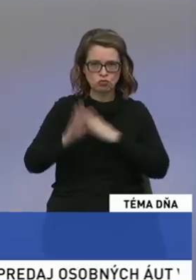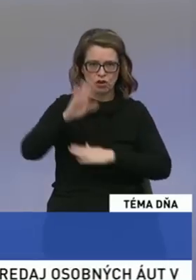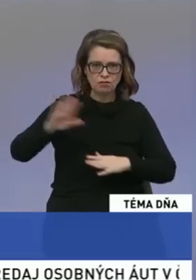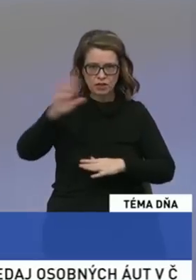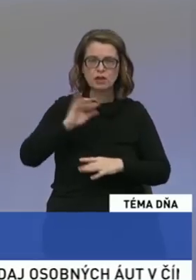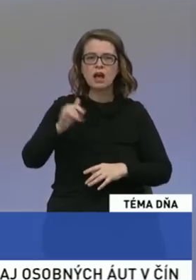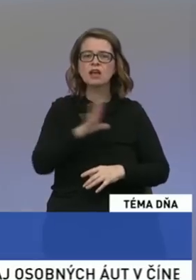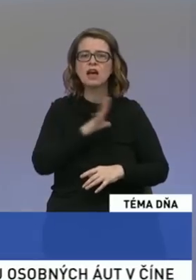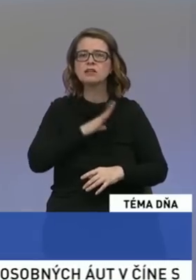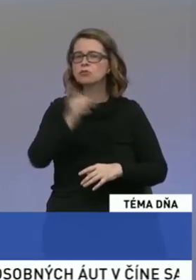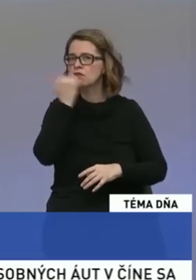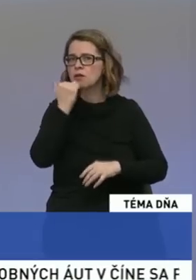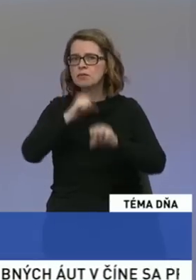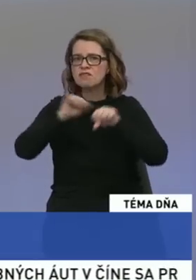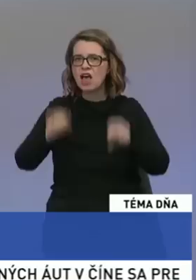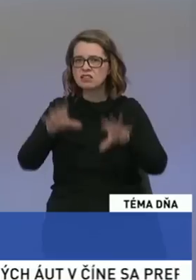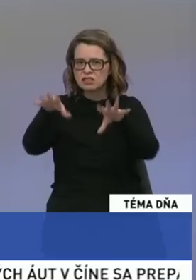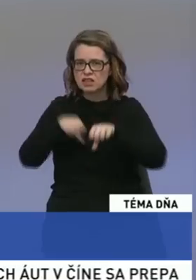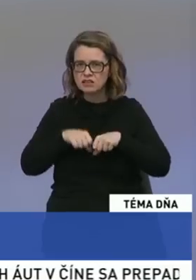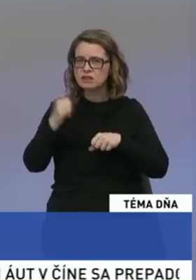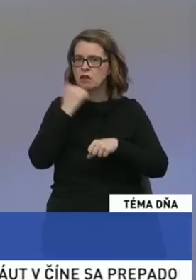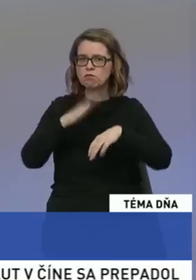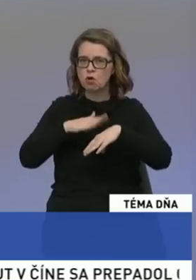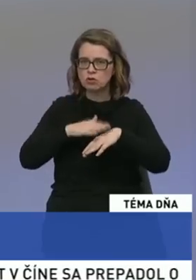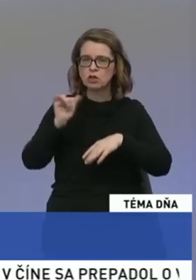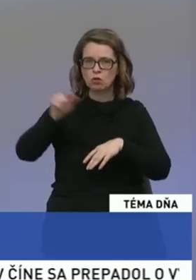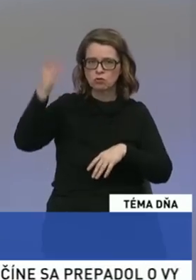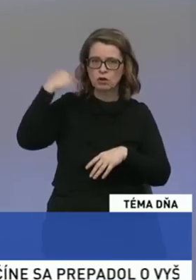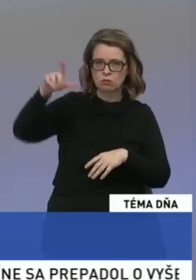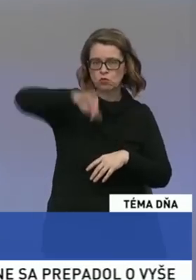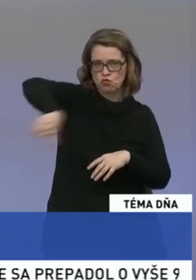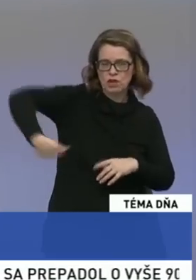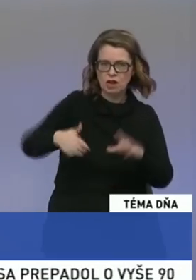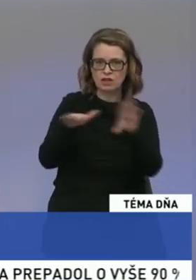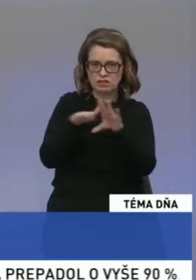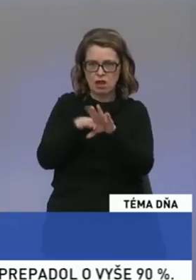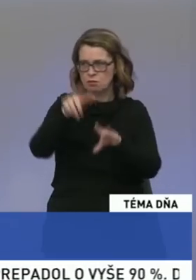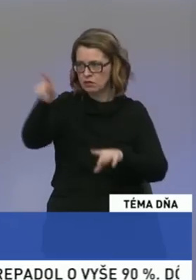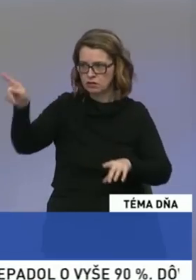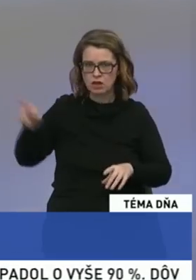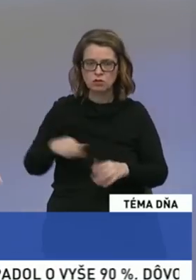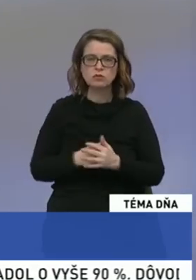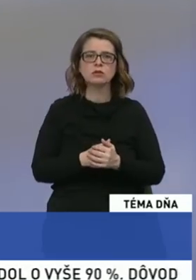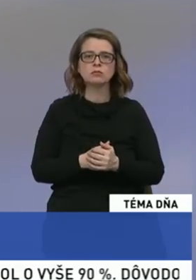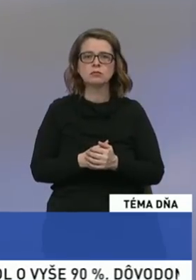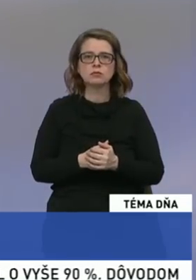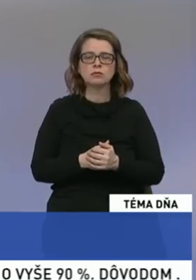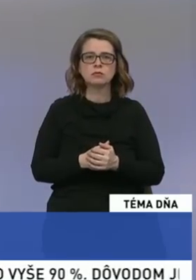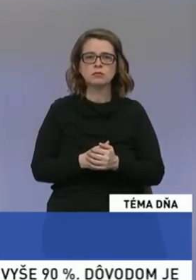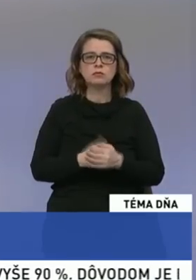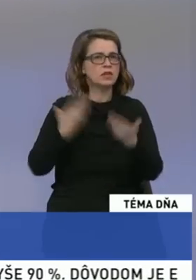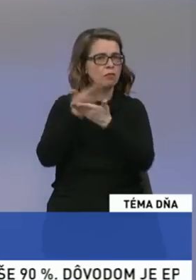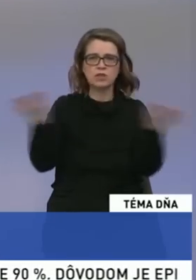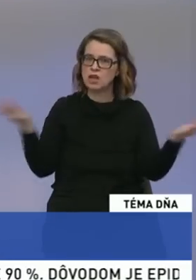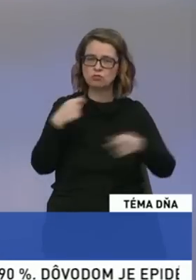katastrofálna privatizácia tých podnikov, ktoré zdávali zamestnanosť v tomto regióne. Takže tie sa už neožívili, nefungujú, neprinašujú pracovné